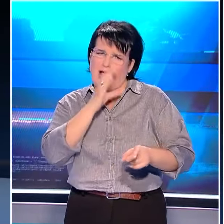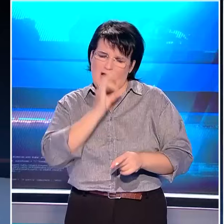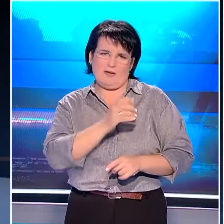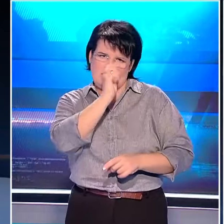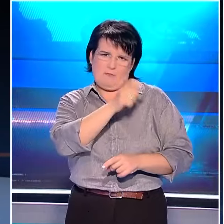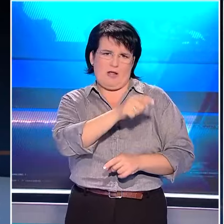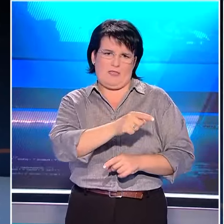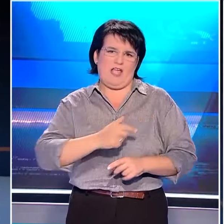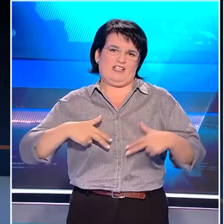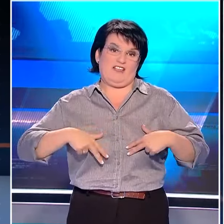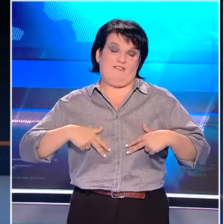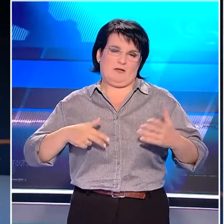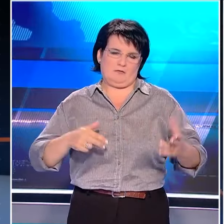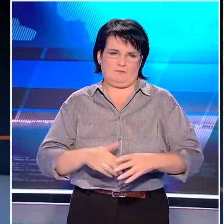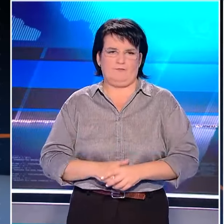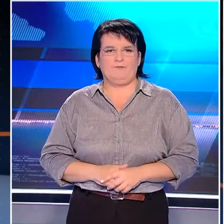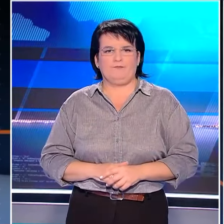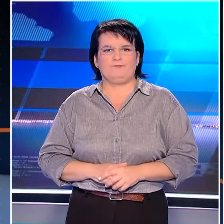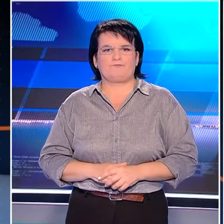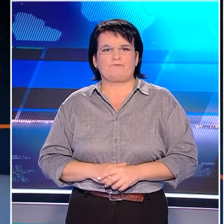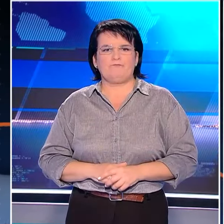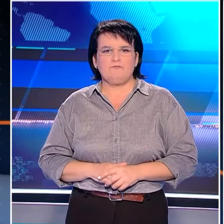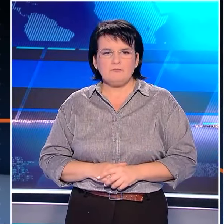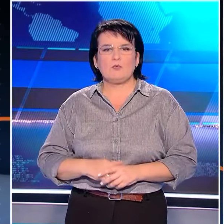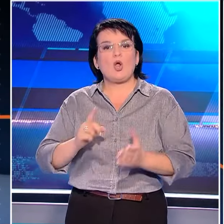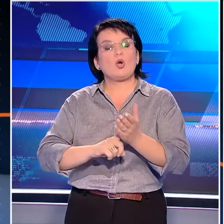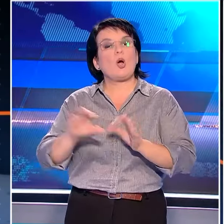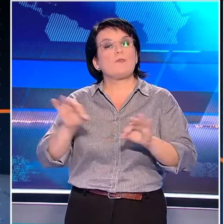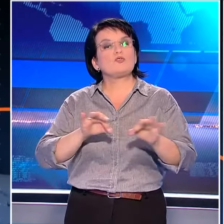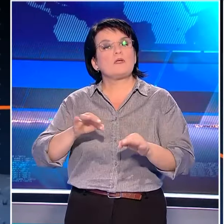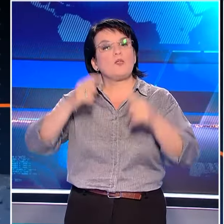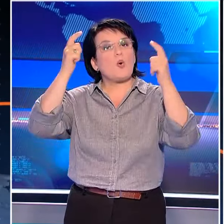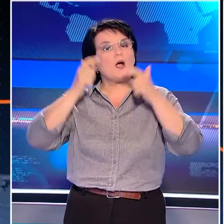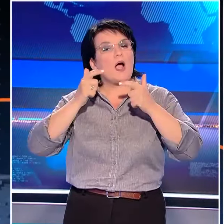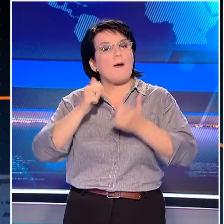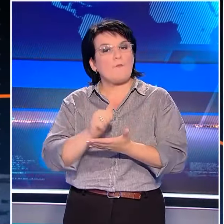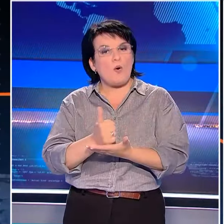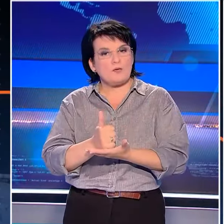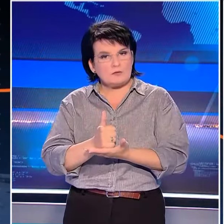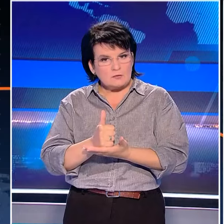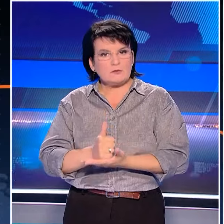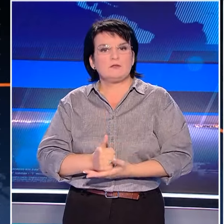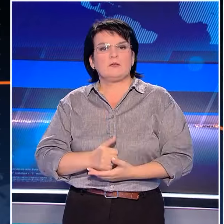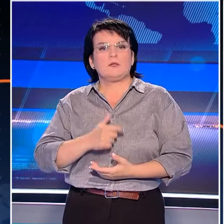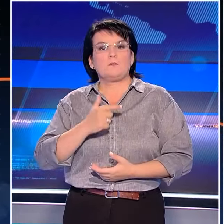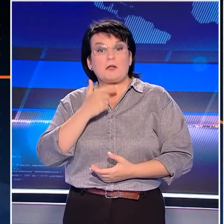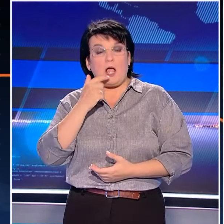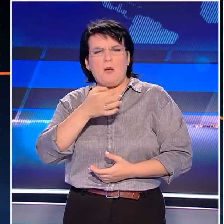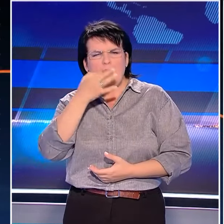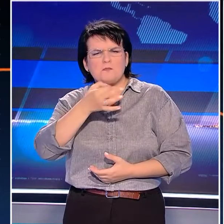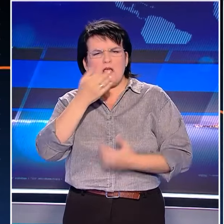αντιπολίτευση. Θα φτάσαμε στο σημείο, στο περιβόητο νομοσχέδιο για το γάμο, να θέτω